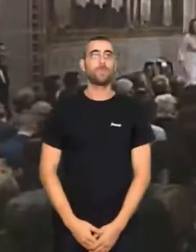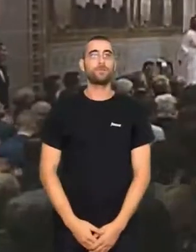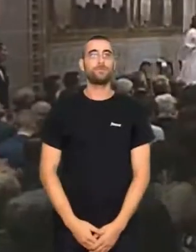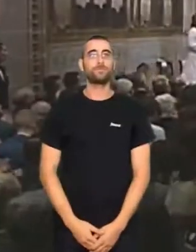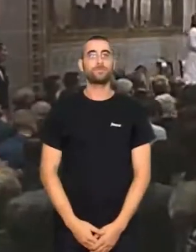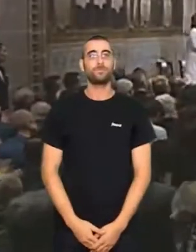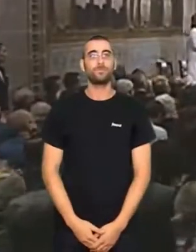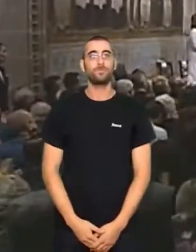Gràcies.